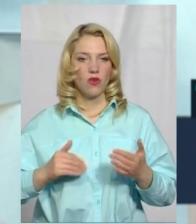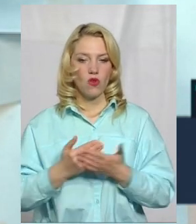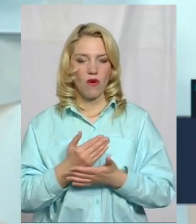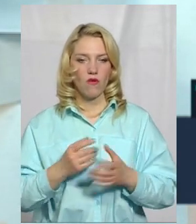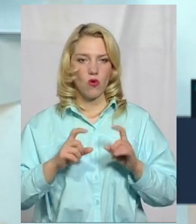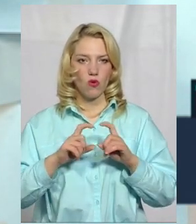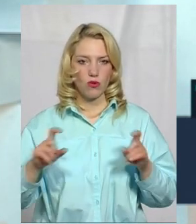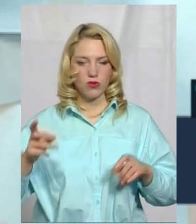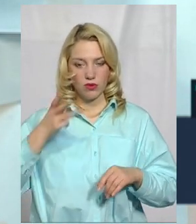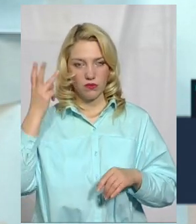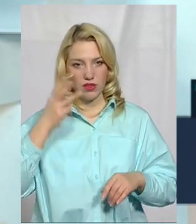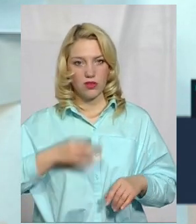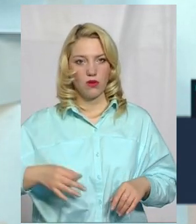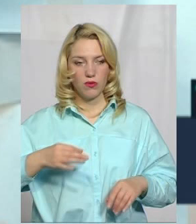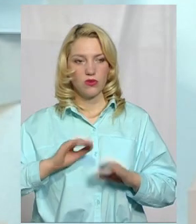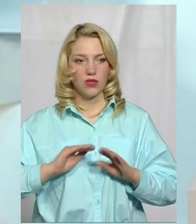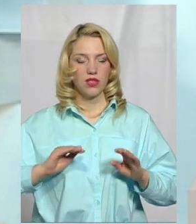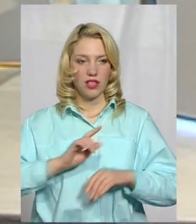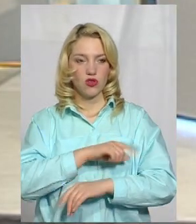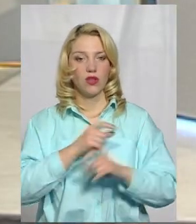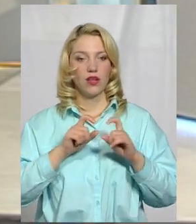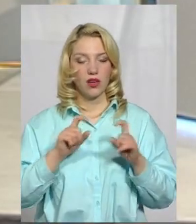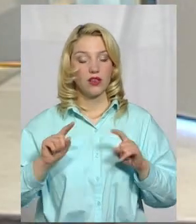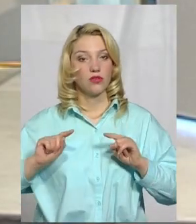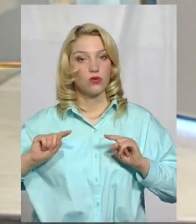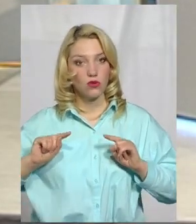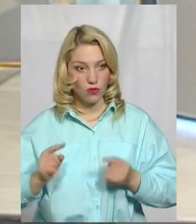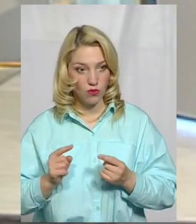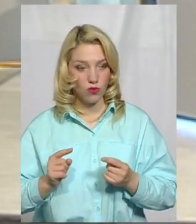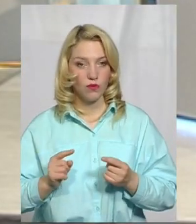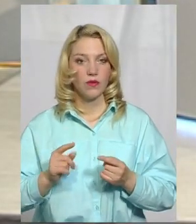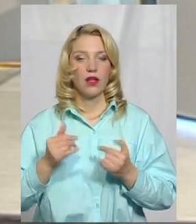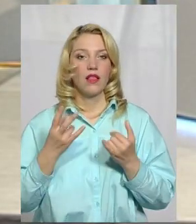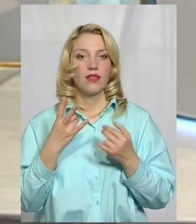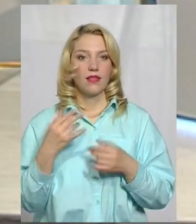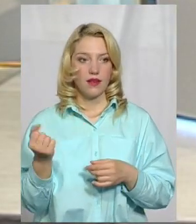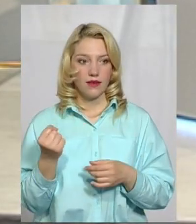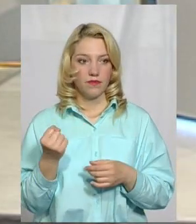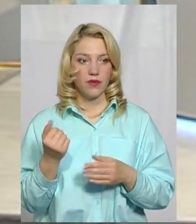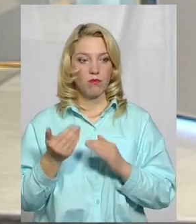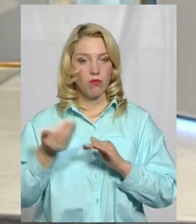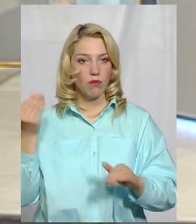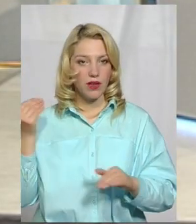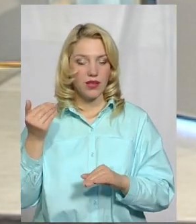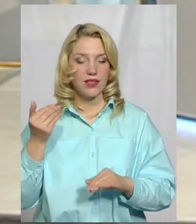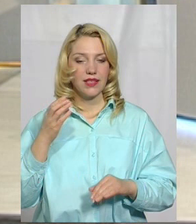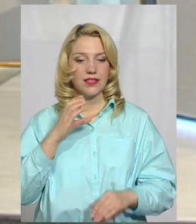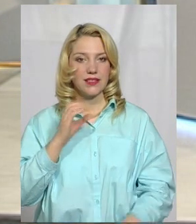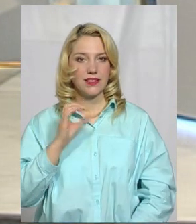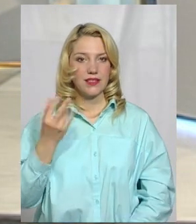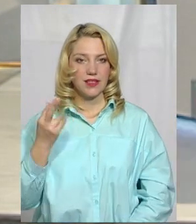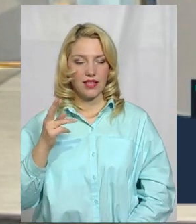корпусу Хмельницької обласної дитячої лікарні. Тому на попередній сесії